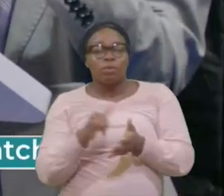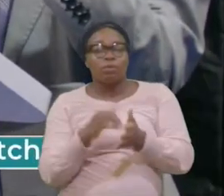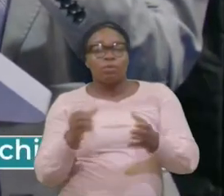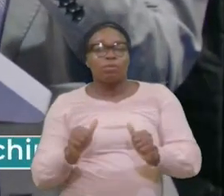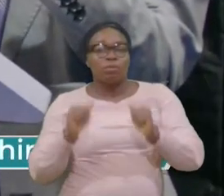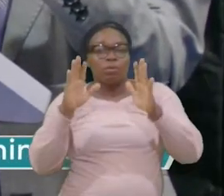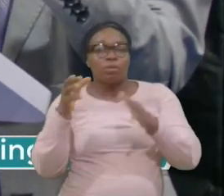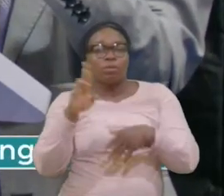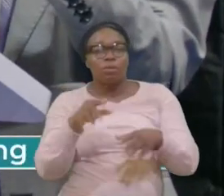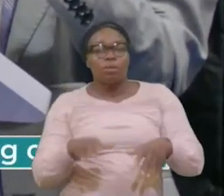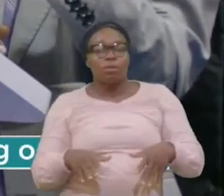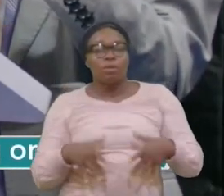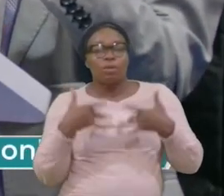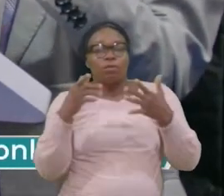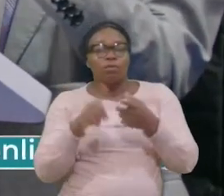Occupons-nous,